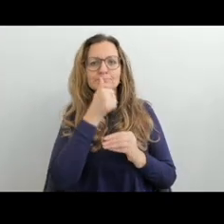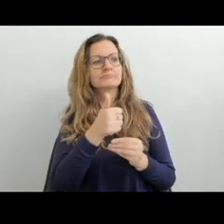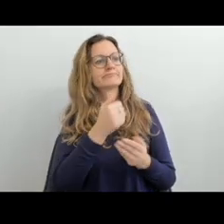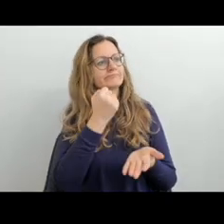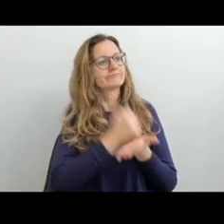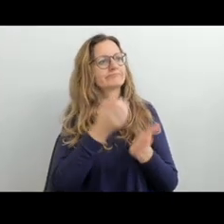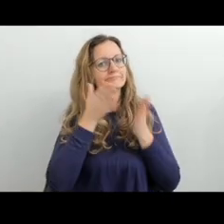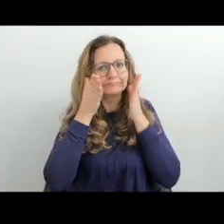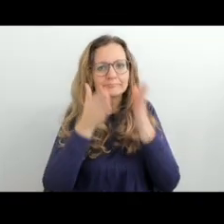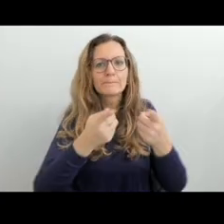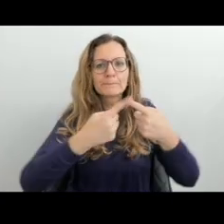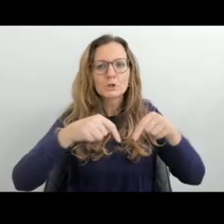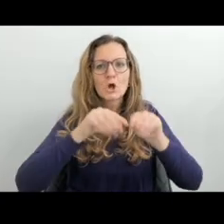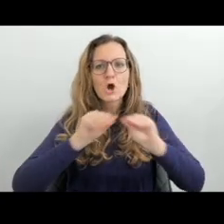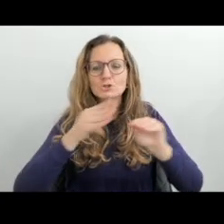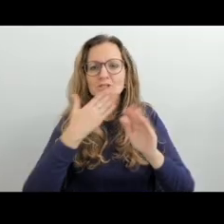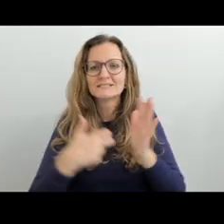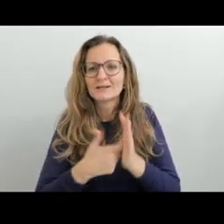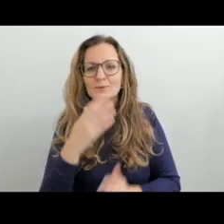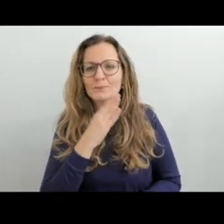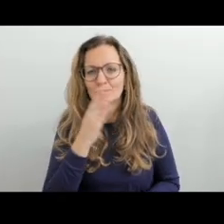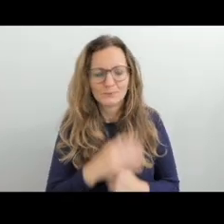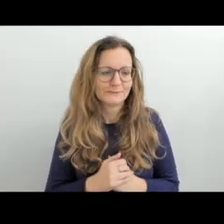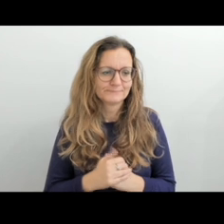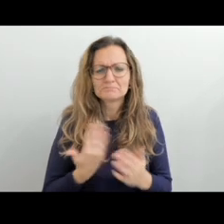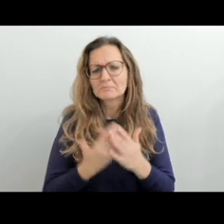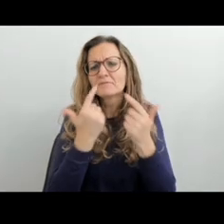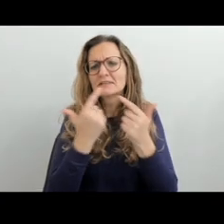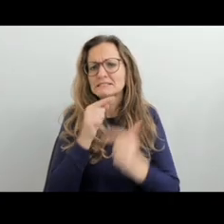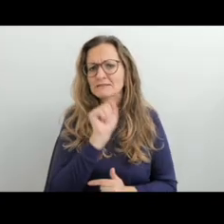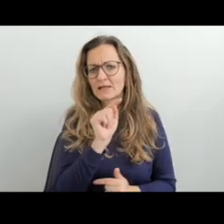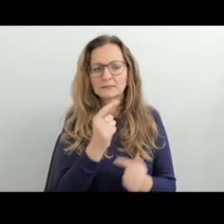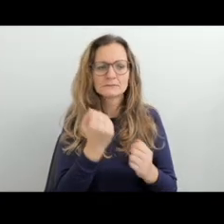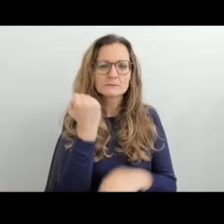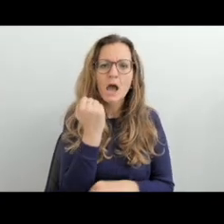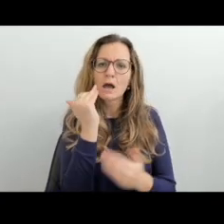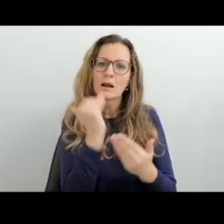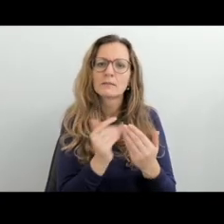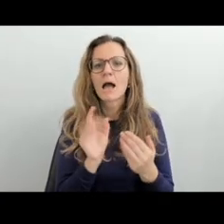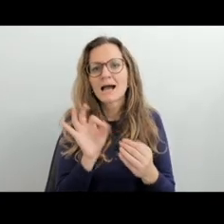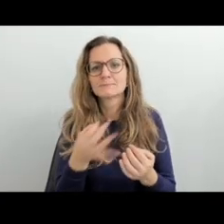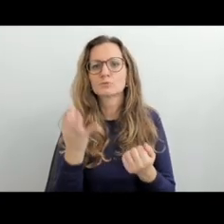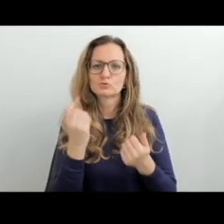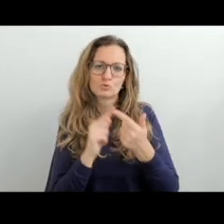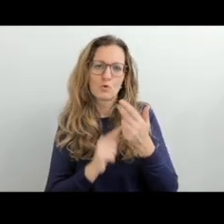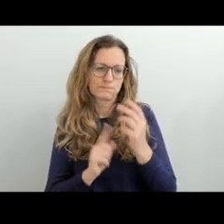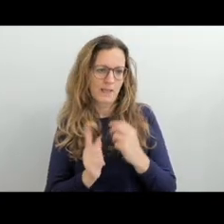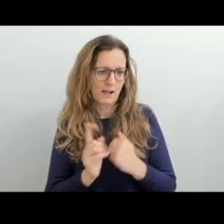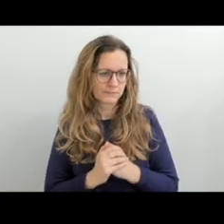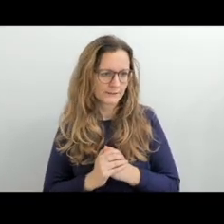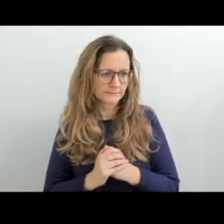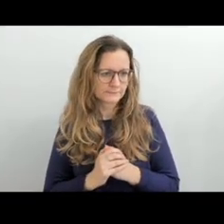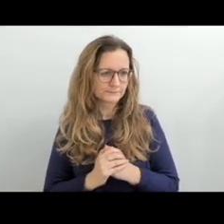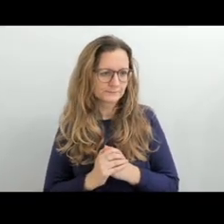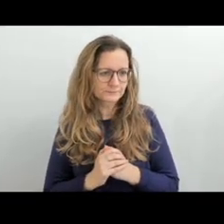ale nezískat tam pedagogické vzdělání. Takže je třeba, aby ještě absolvoval speciální pedagogiku. Ale neexistuje tedy jeden